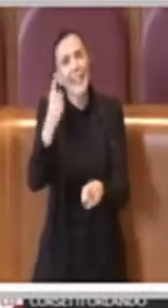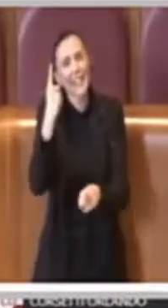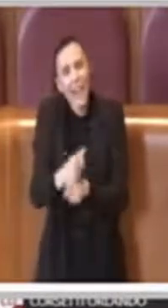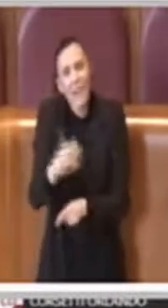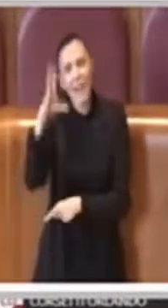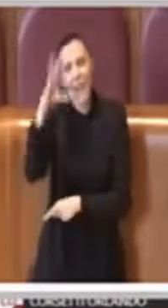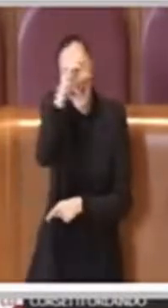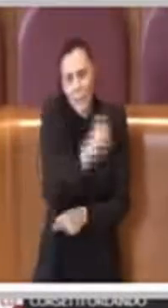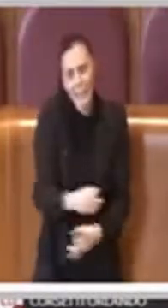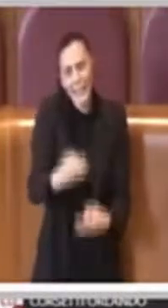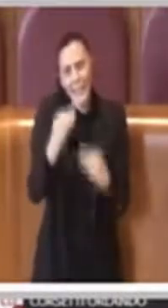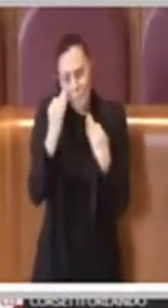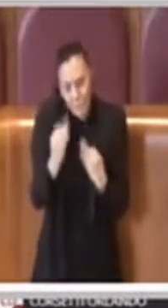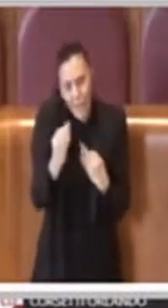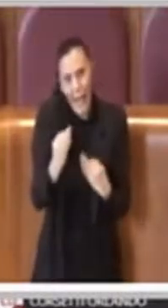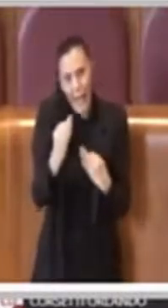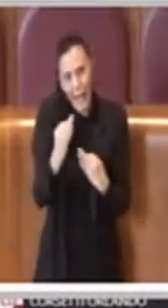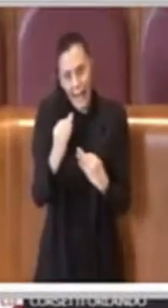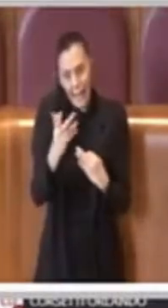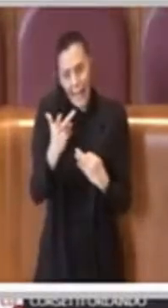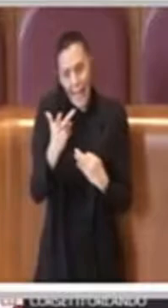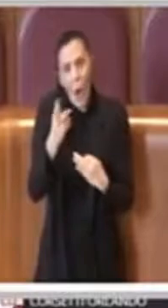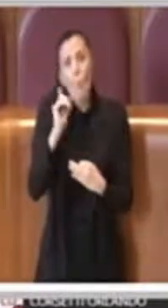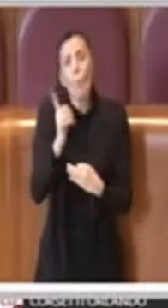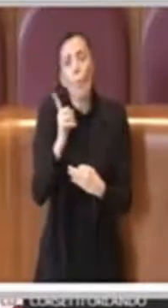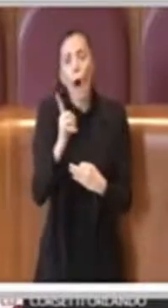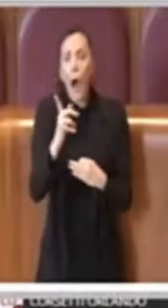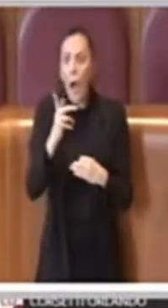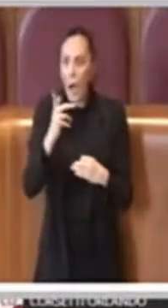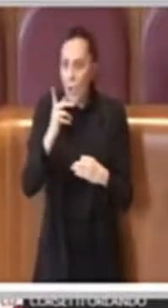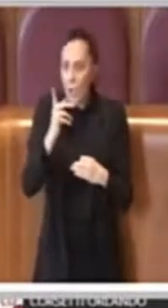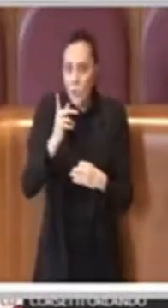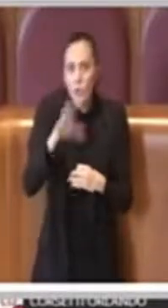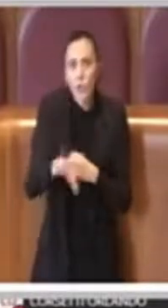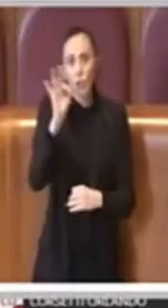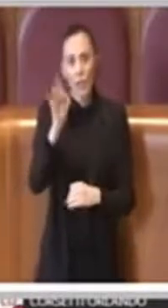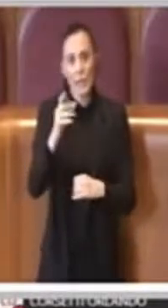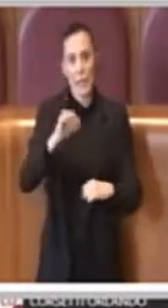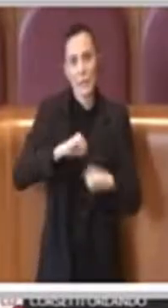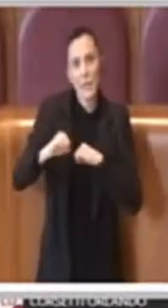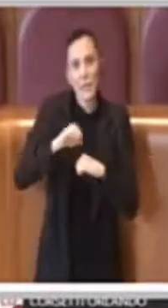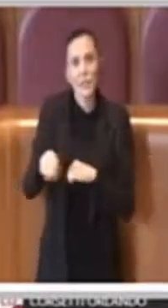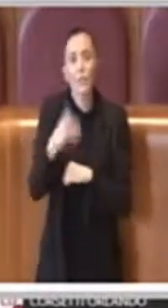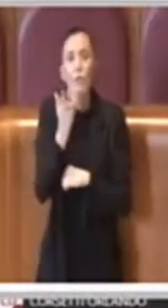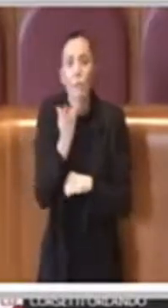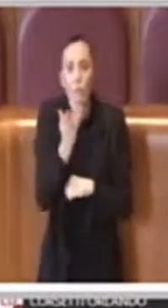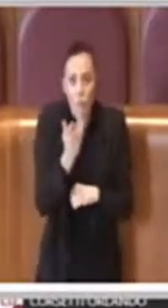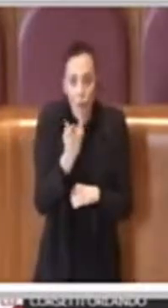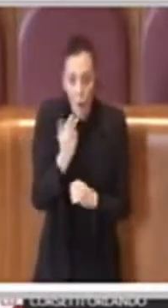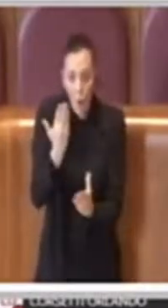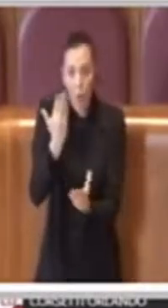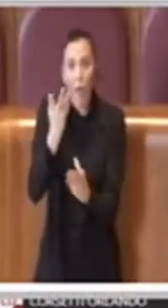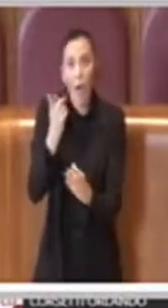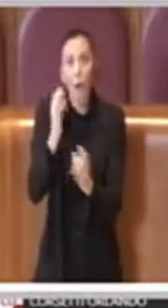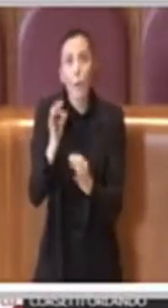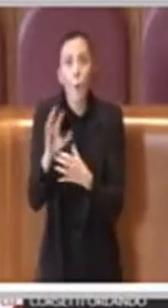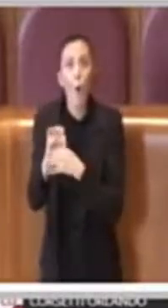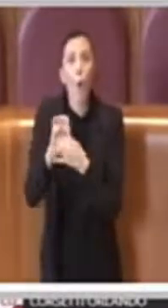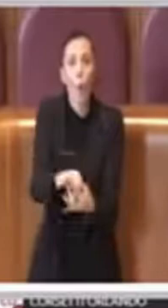questa amministrazione e che poi verrà sintetizzata all'interno della proposta stessa, quindi